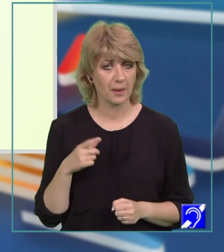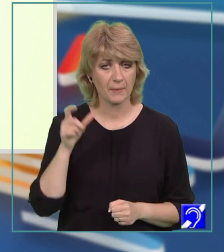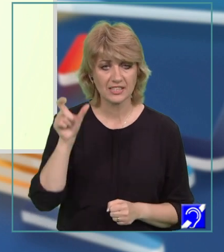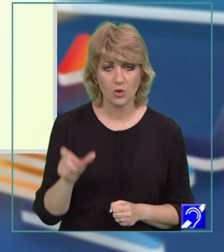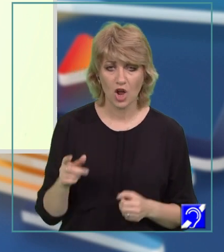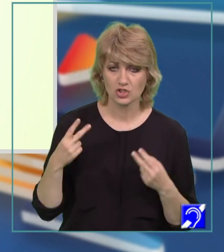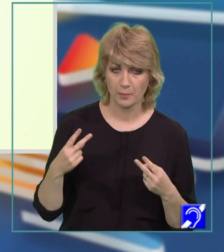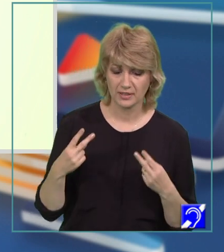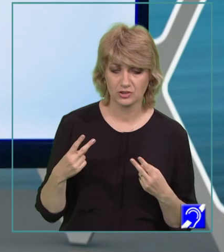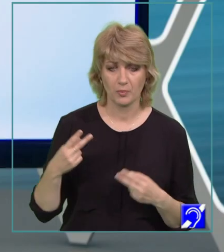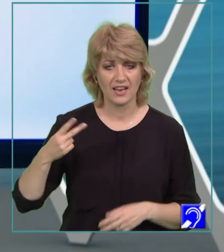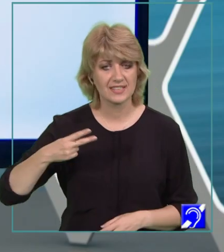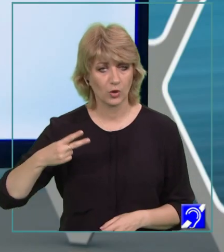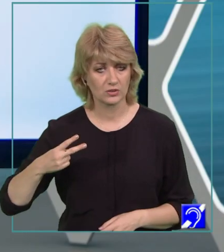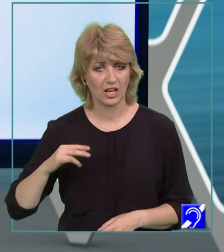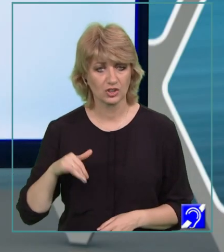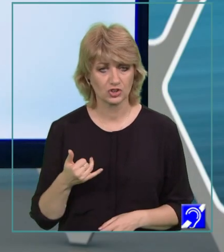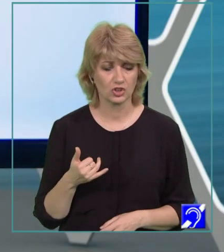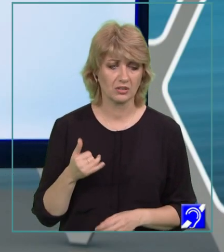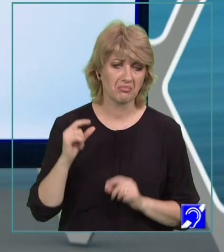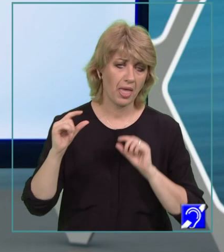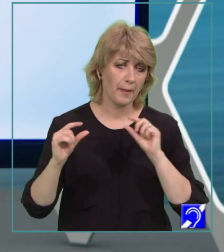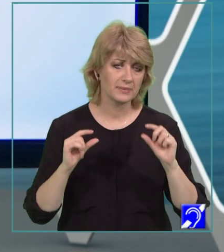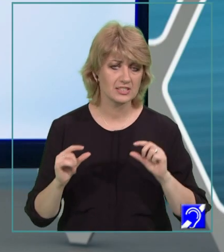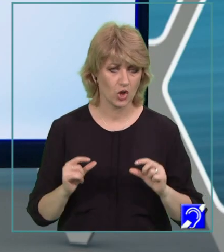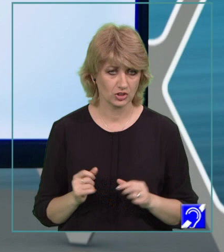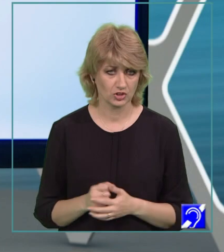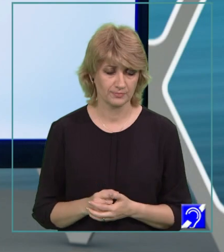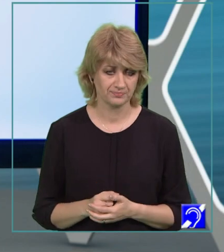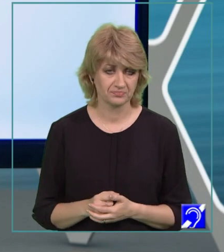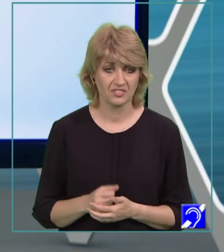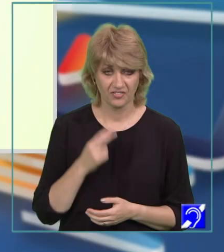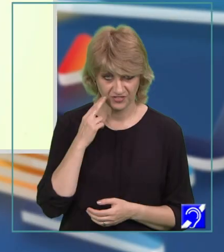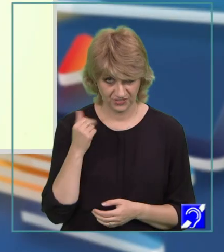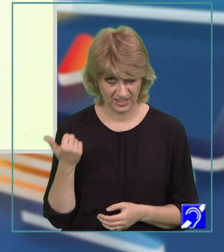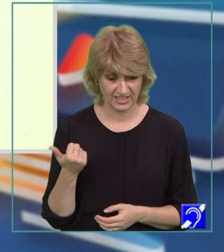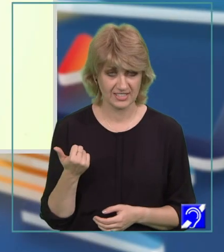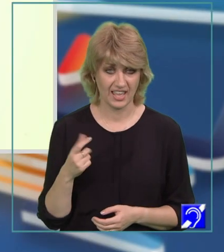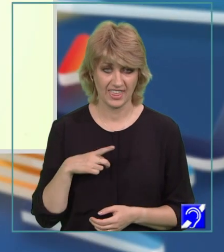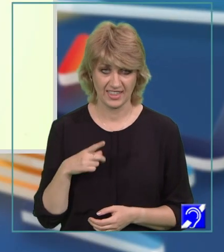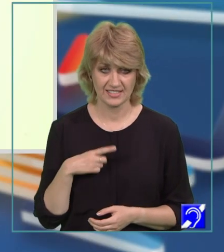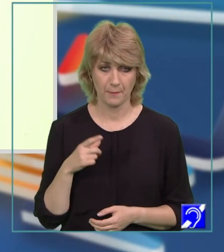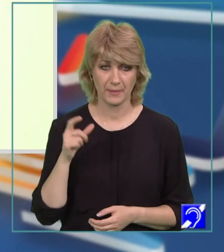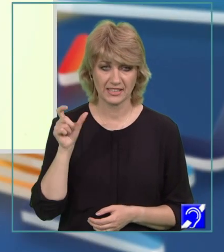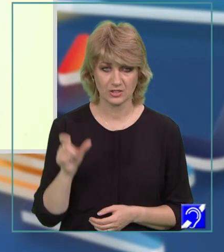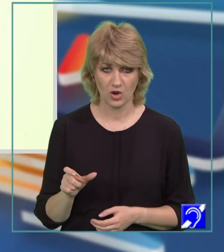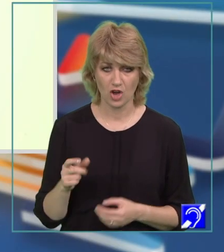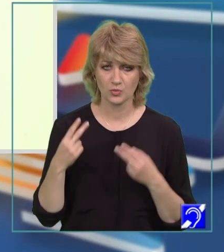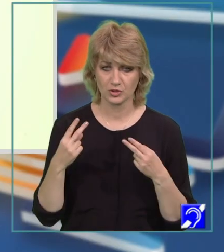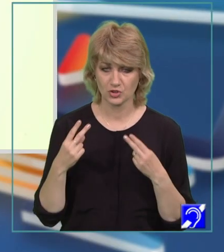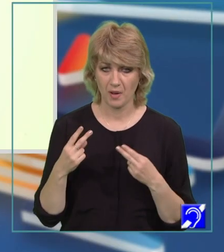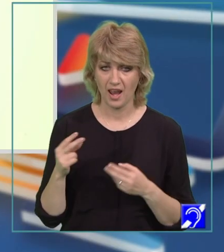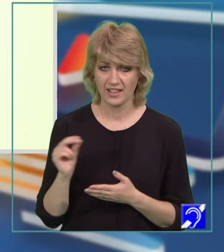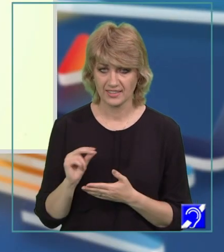principale, secundare și episodice. Antonia este personajul principal al